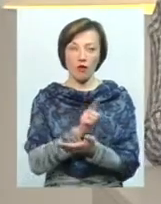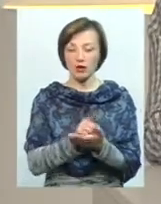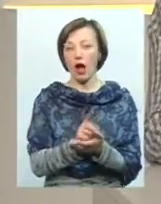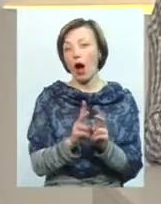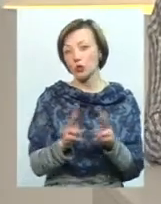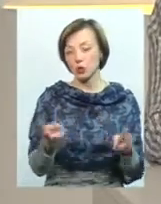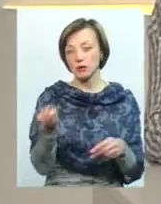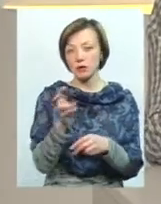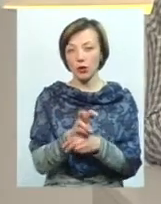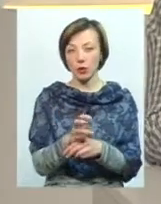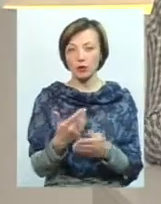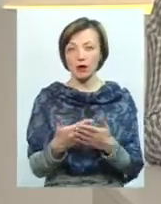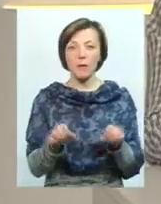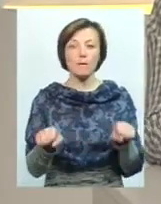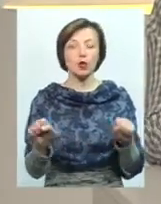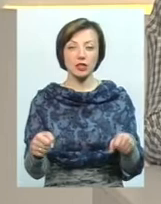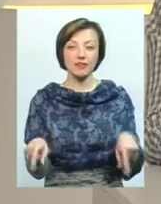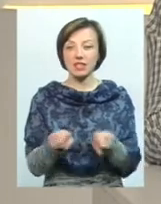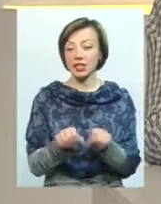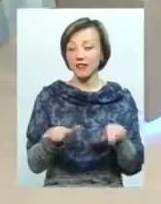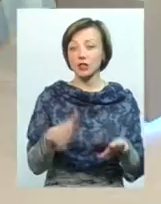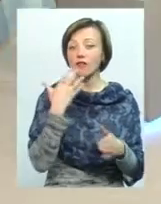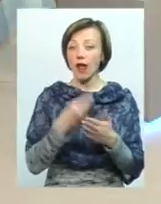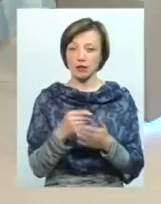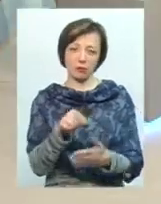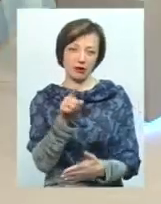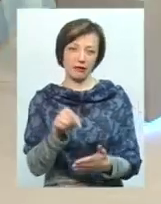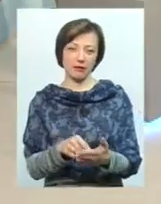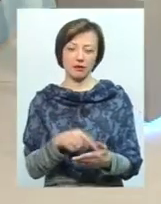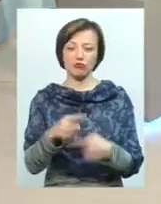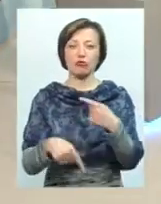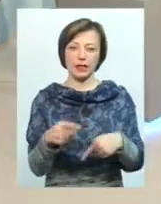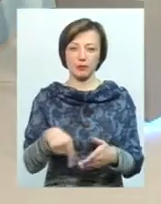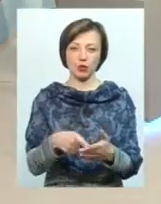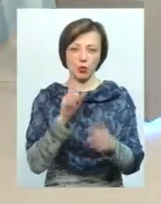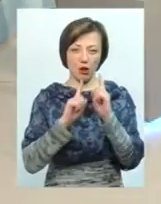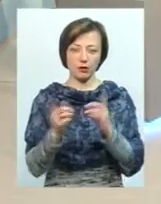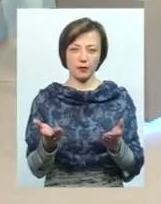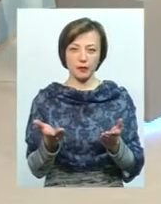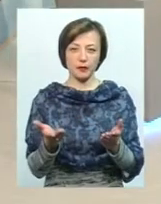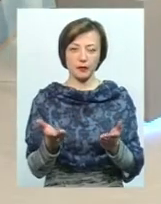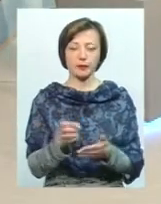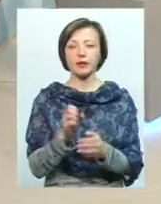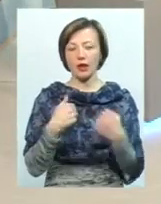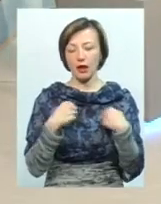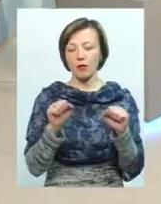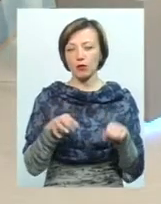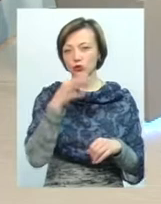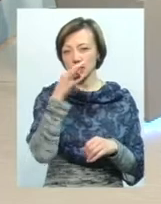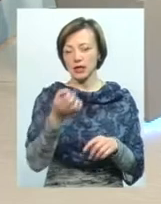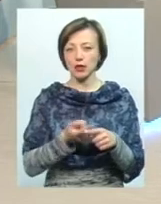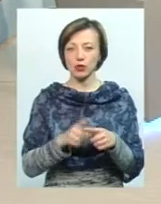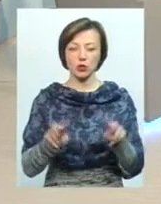'язок. А хтось приходить, можливо, все ж таки, вирішити власні питання через міську раду. Будь ласка, пані Валю. Я можу якраз на цю тему сказати.